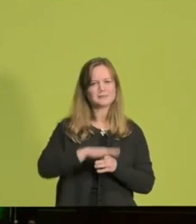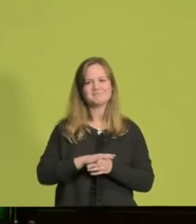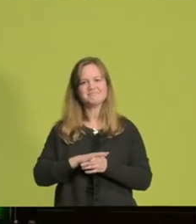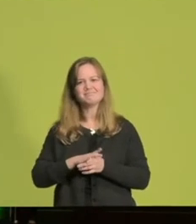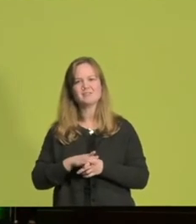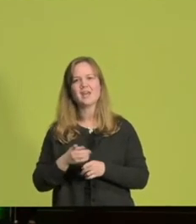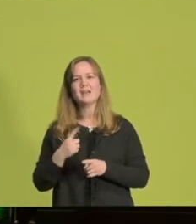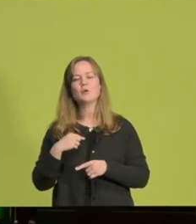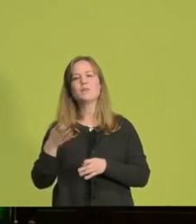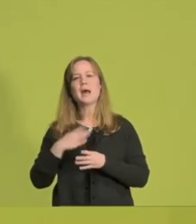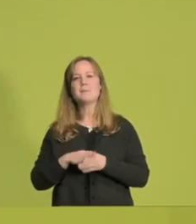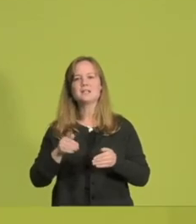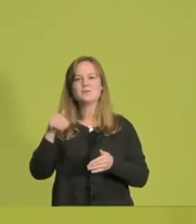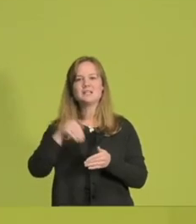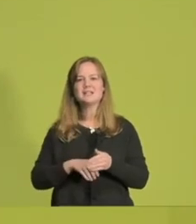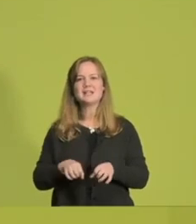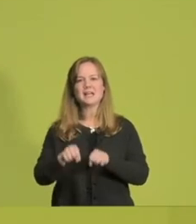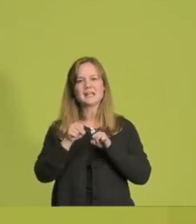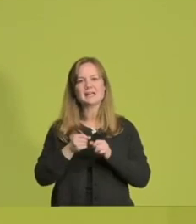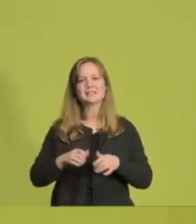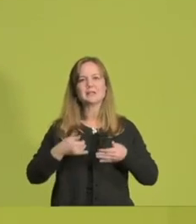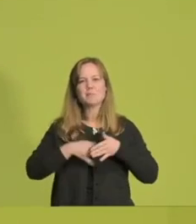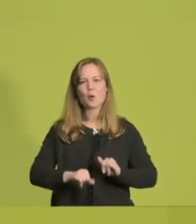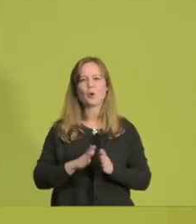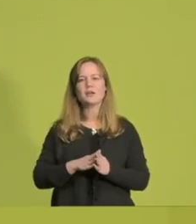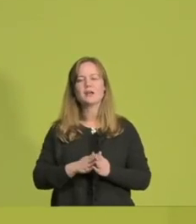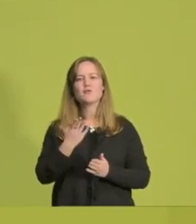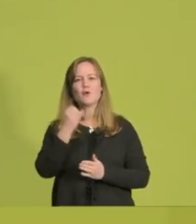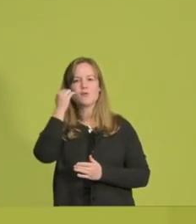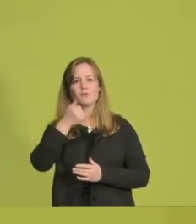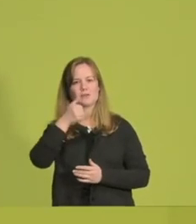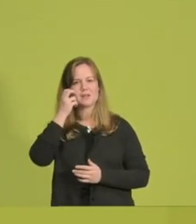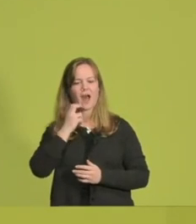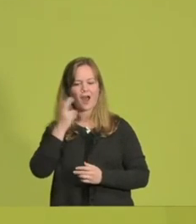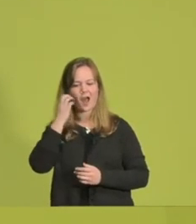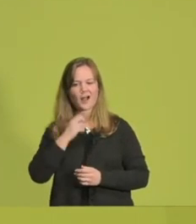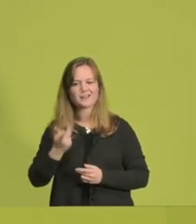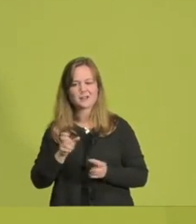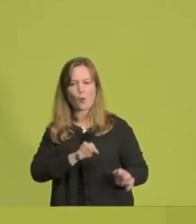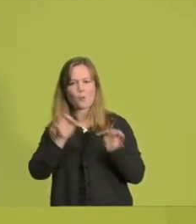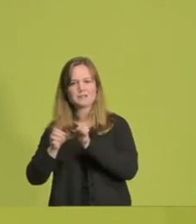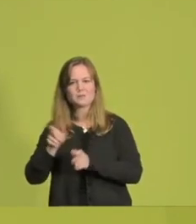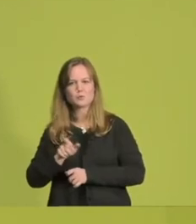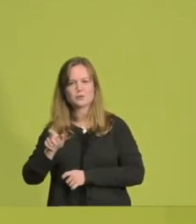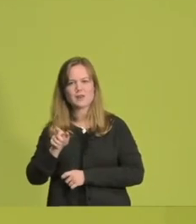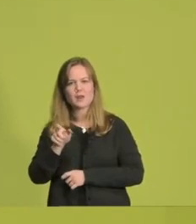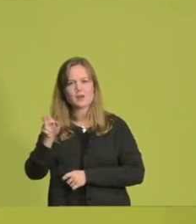Bad Gandersheim in Niedersachsen geboren und erst mit fünf Jahren ins Ruhrgebiet gekommen. Aber, und das will ich an der Stelle doch ein bisschen ernsthaft sagen,